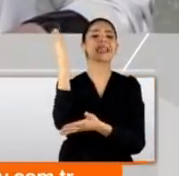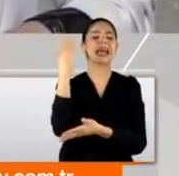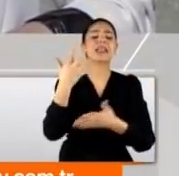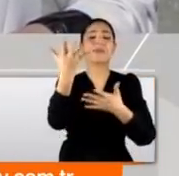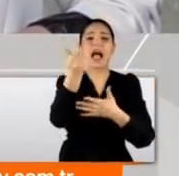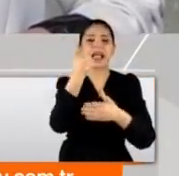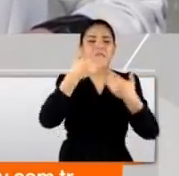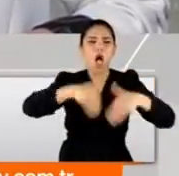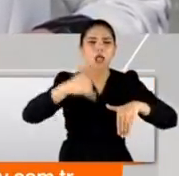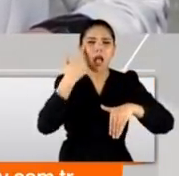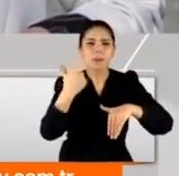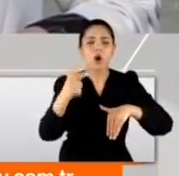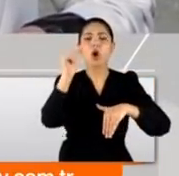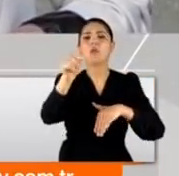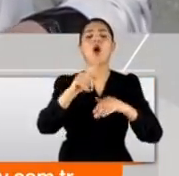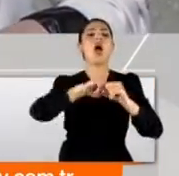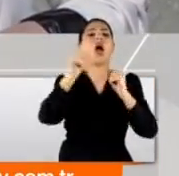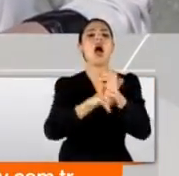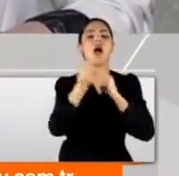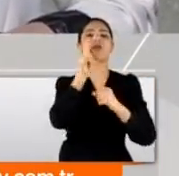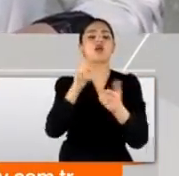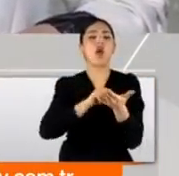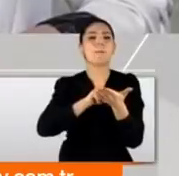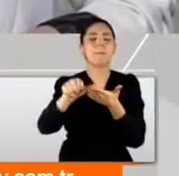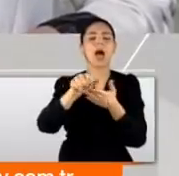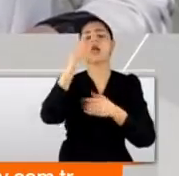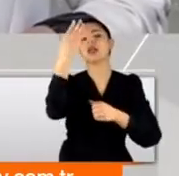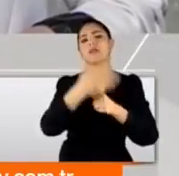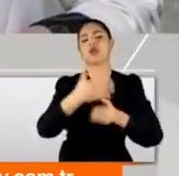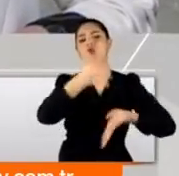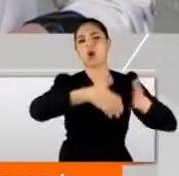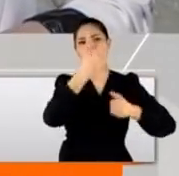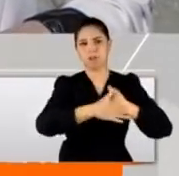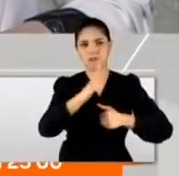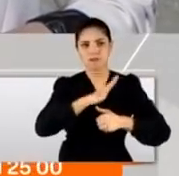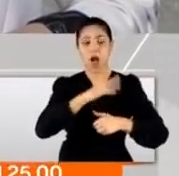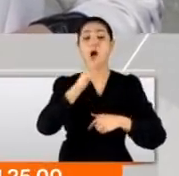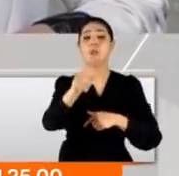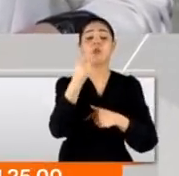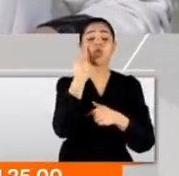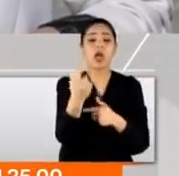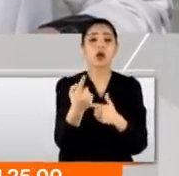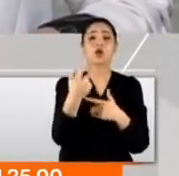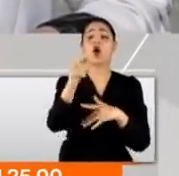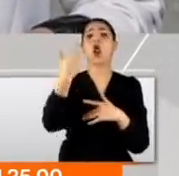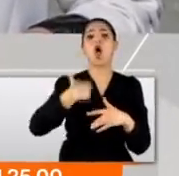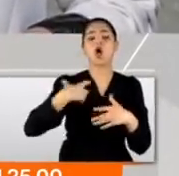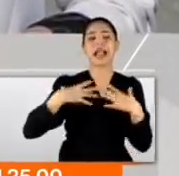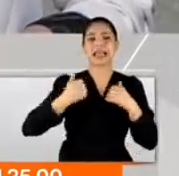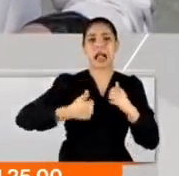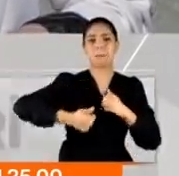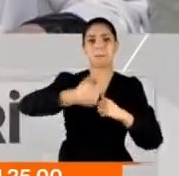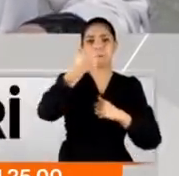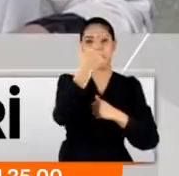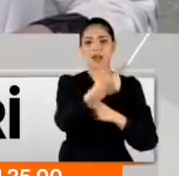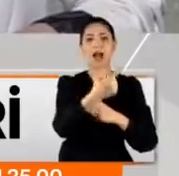vardı. O tedbirler çerçevesinde hafta sonları tam sokağa çıkma kısıtlaması uygulanıyordu. Tabii bunun yansımaları özellikle Sağlık Bakanlığı'nın